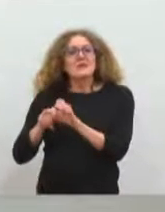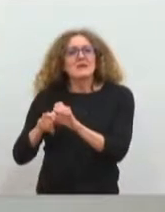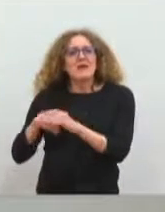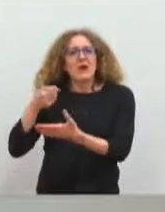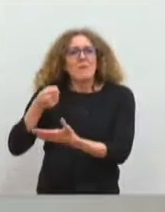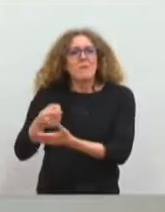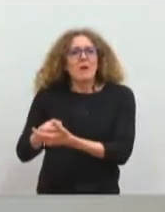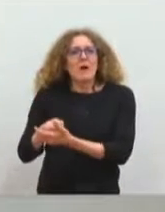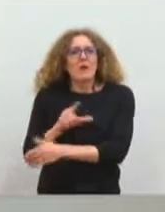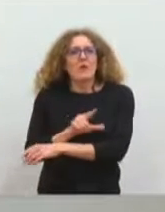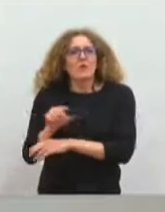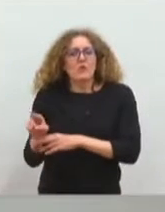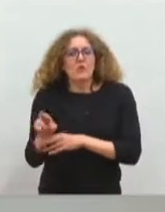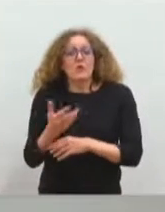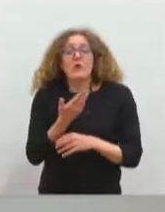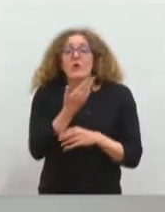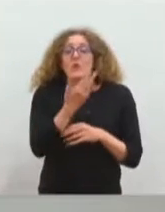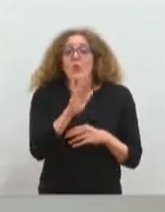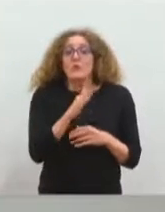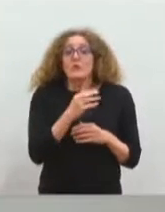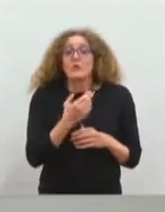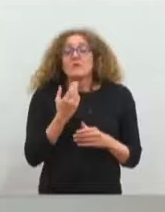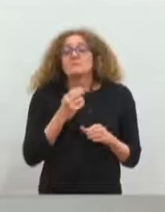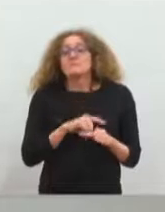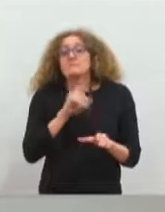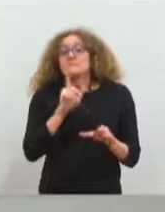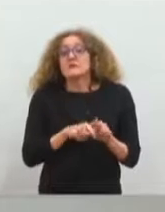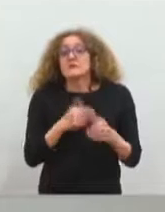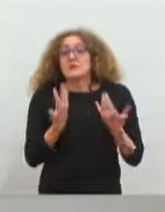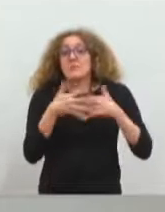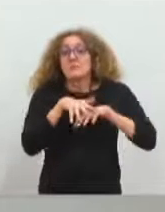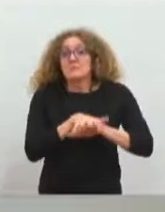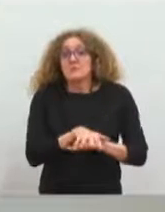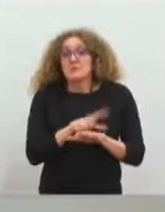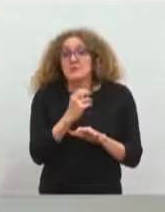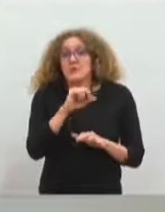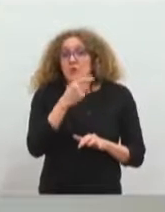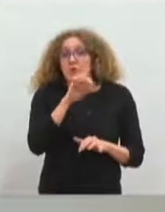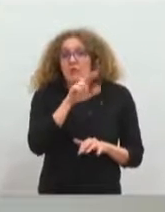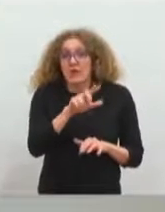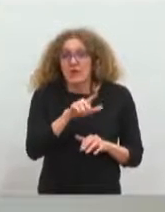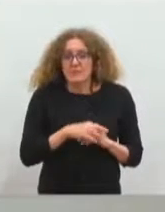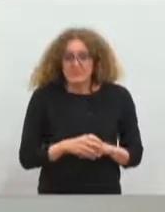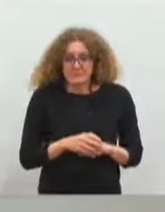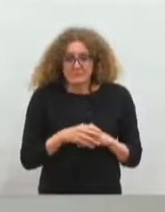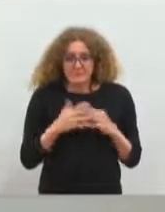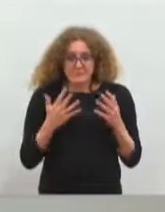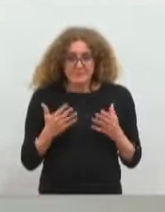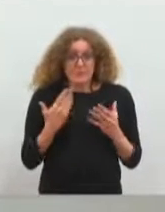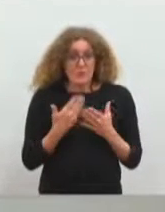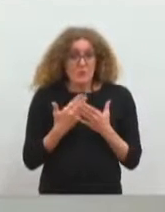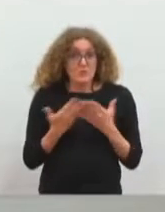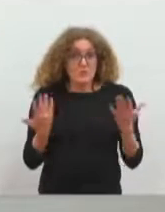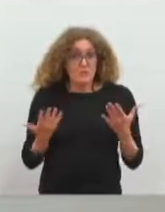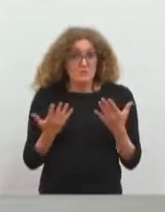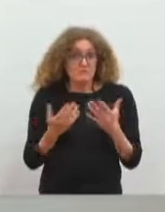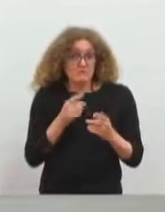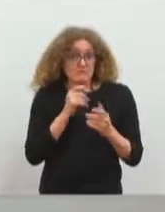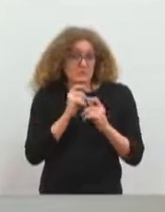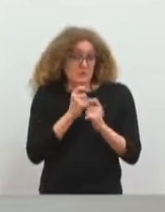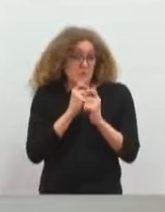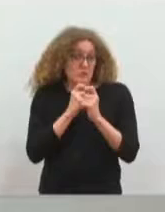mixte Garrigue-Campagne. Donc il s'agit d'une délibération pour ouvrir la discussion, l'étude de faisabilité